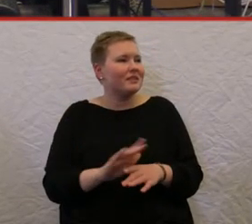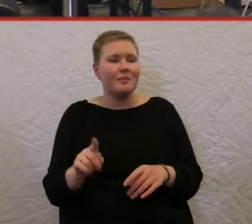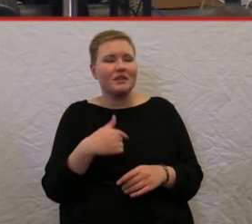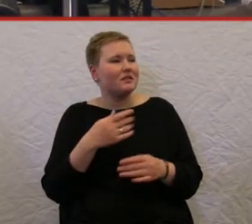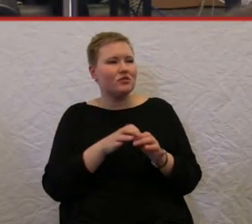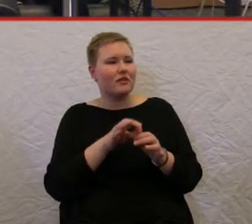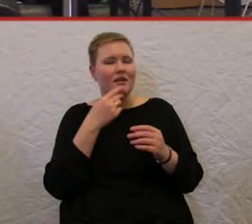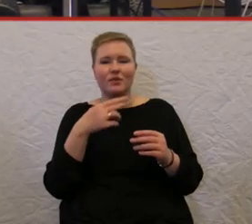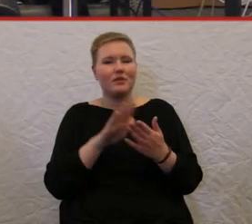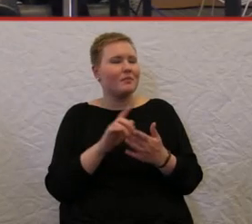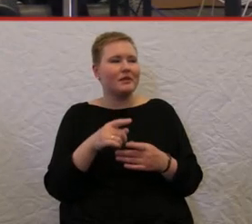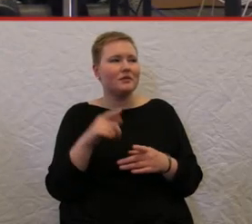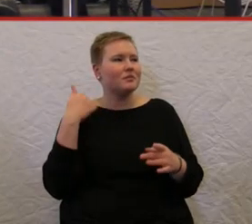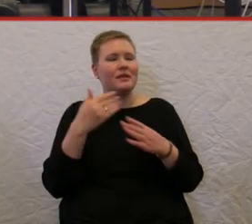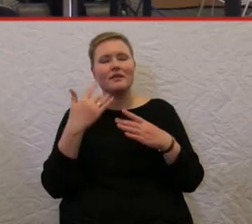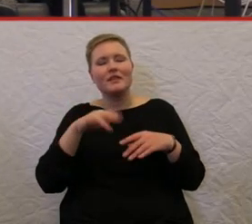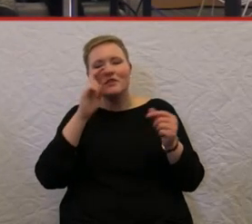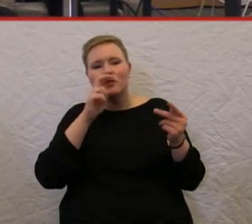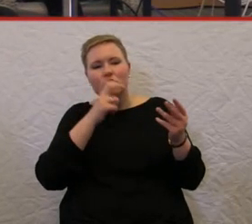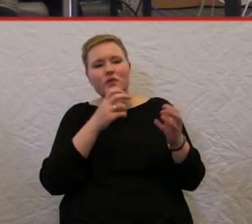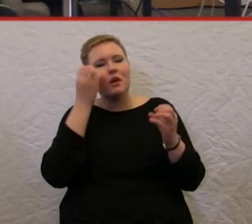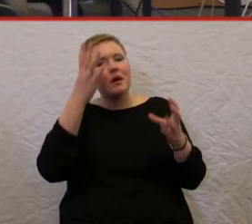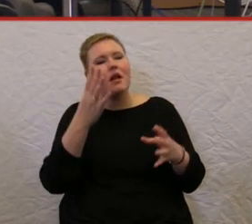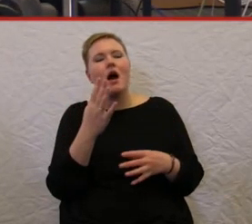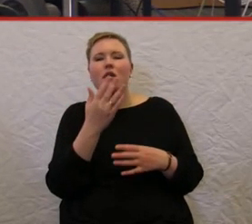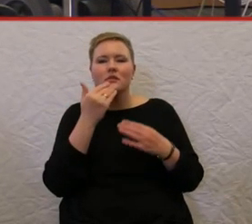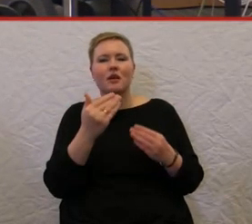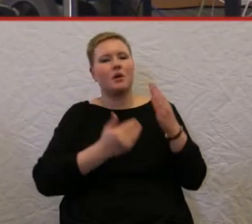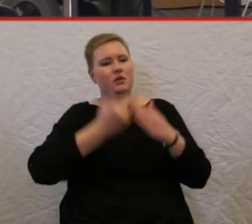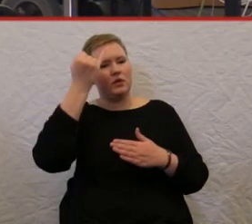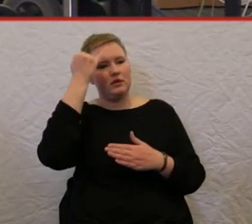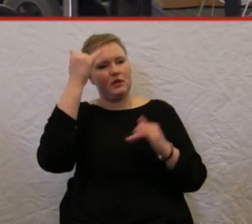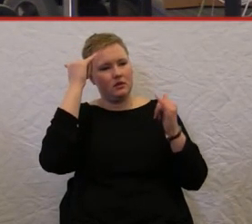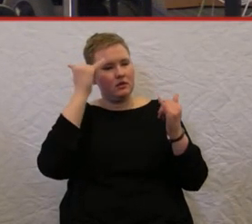probiert wurde, aber wir sind dann natürlich für neue Ideen dankbar.